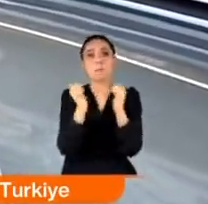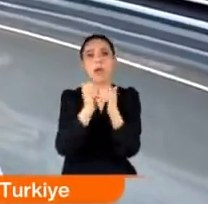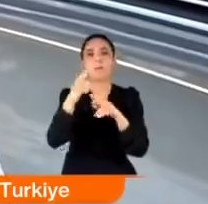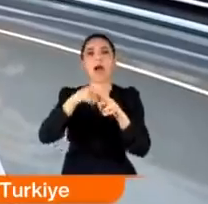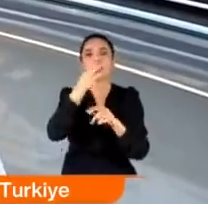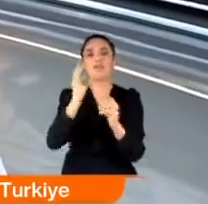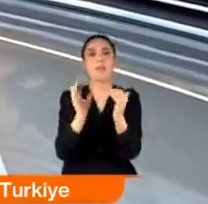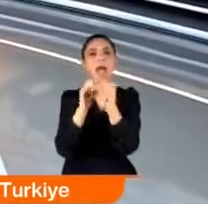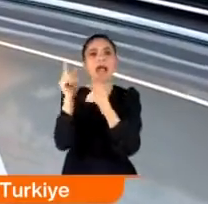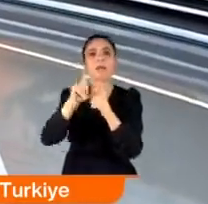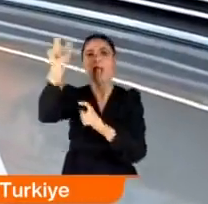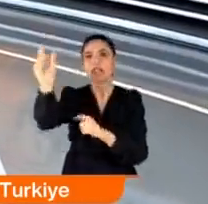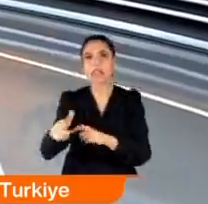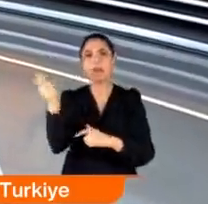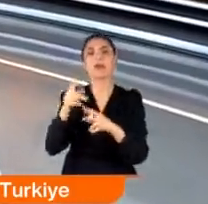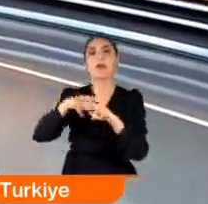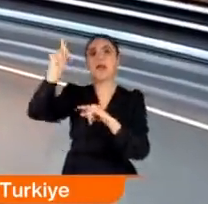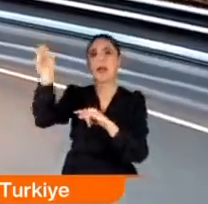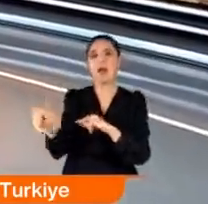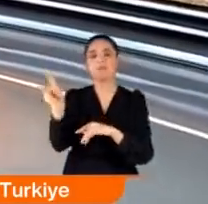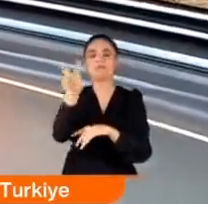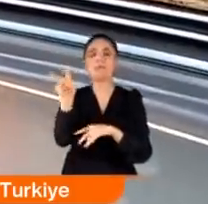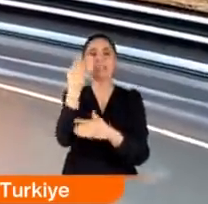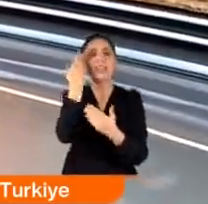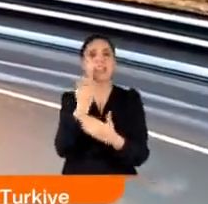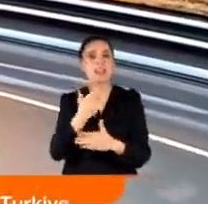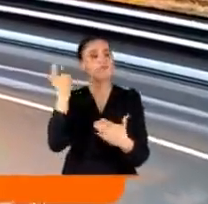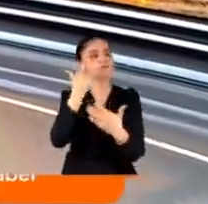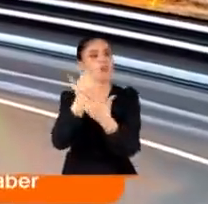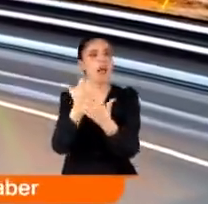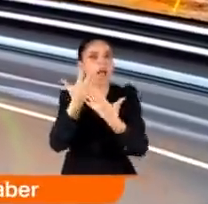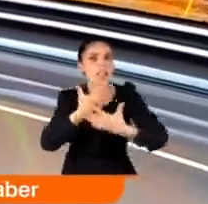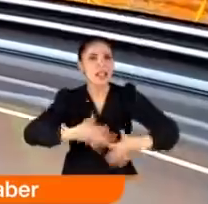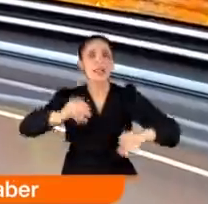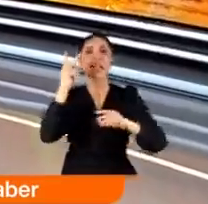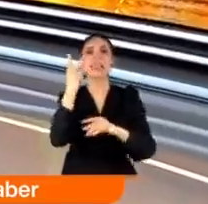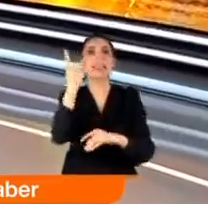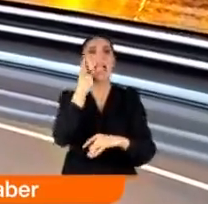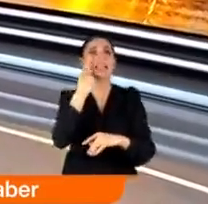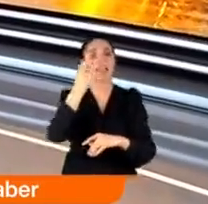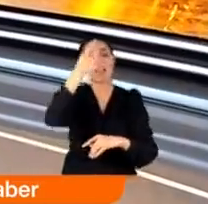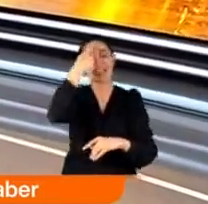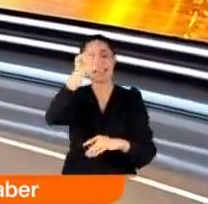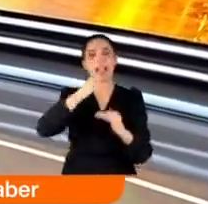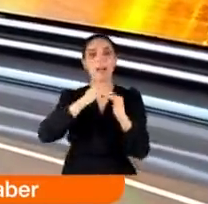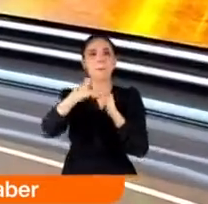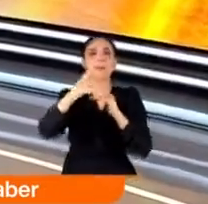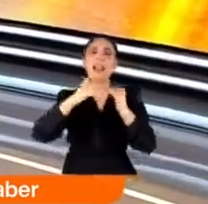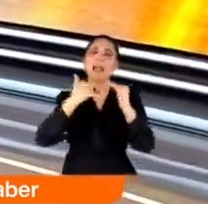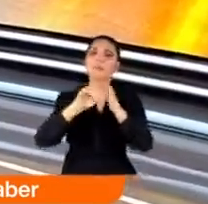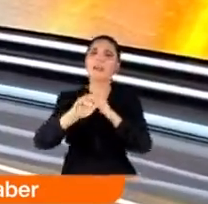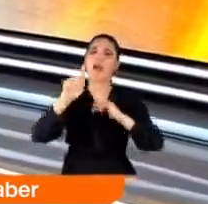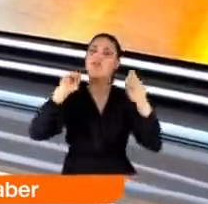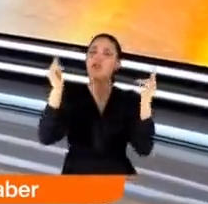Haber ekibinden Samet Öztaylan ve kameraman Hakan Aykaç izledi izliyor. Görüntüdüler de işte iki devlet tek millet mesajının dünyaya